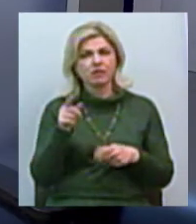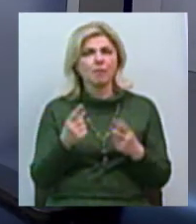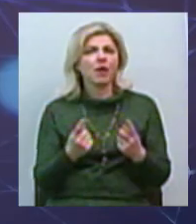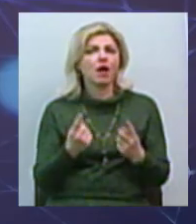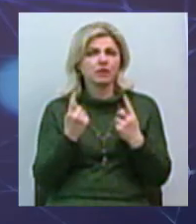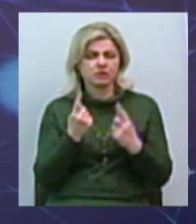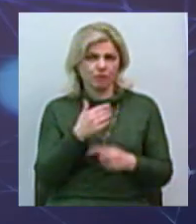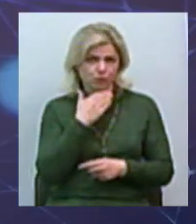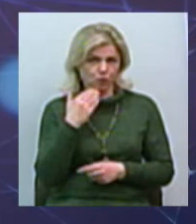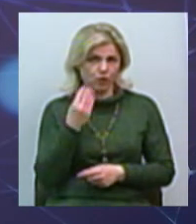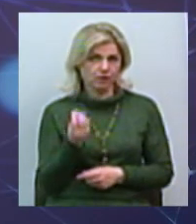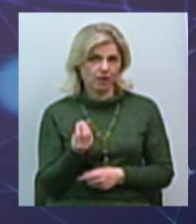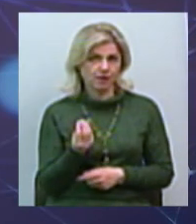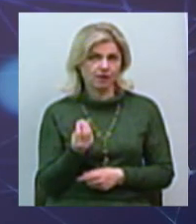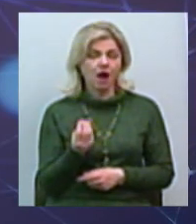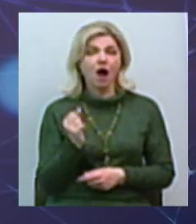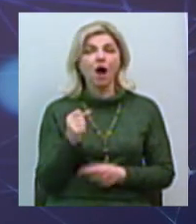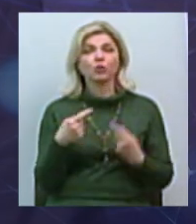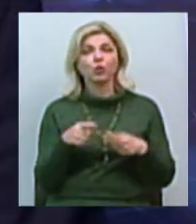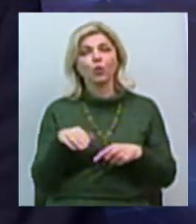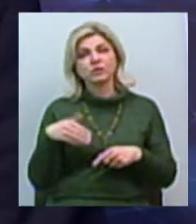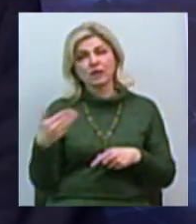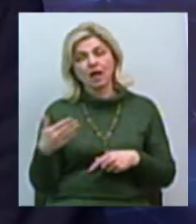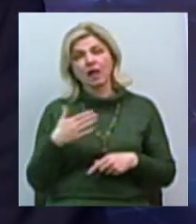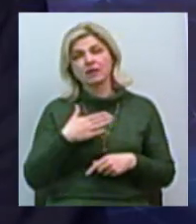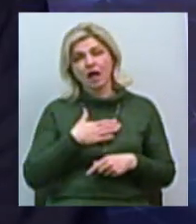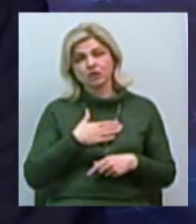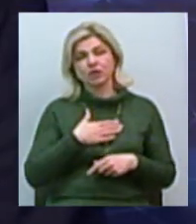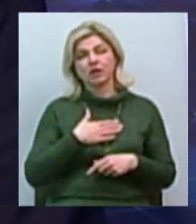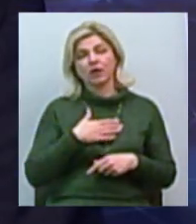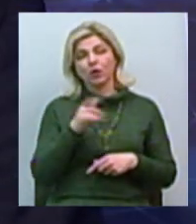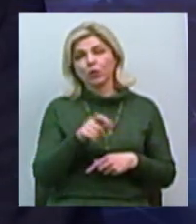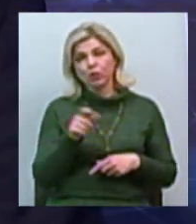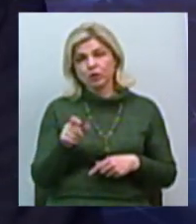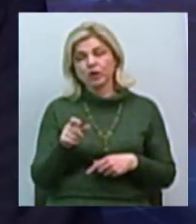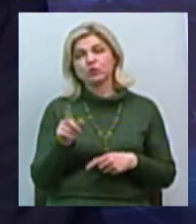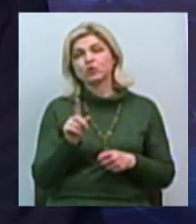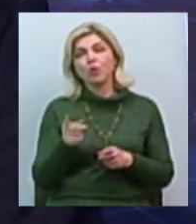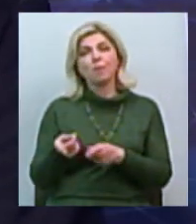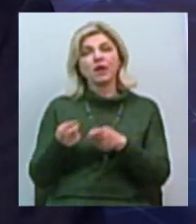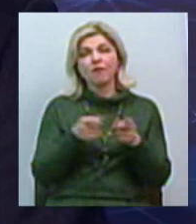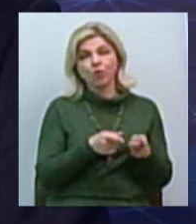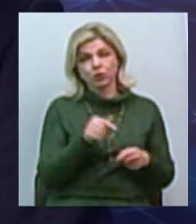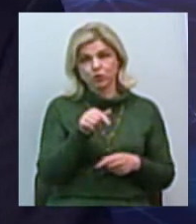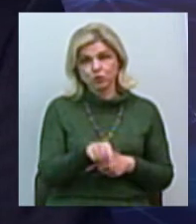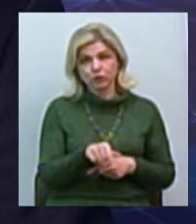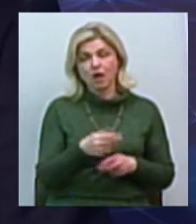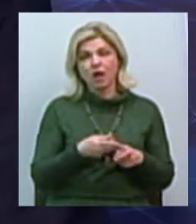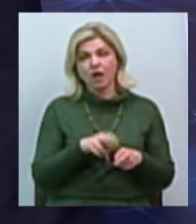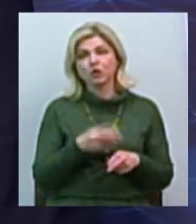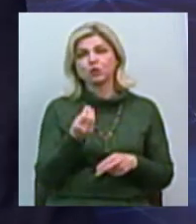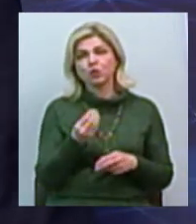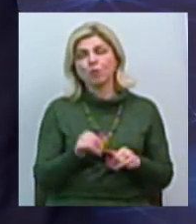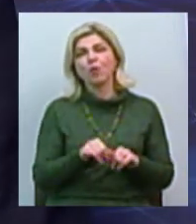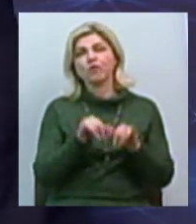количество денег, а с другой стороны, те деньги наших гастарбайтерів, які не переводять сюди, і на самом-то справді, ці суми превышають